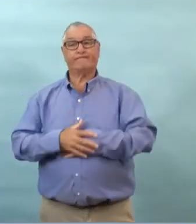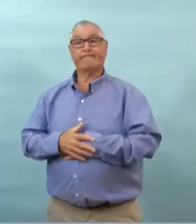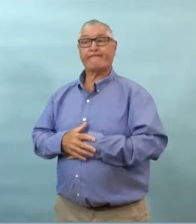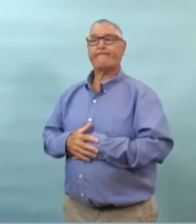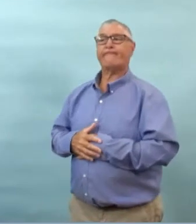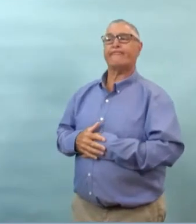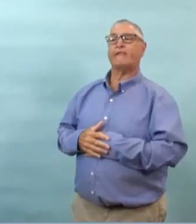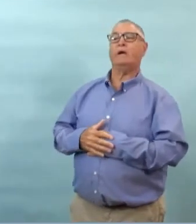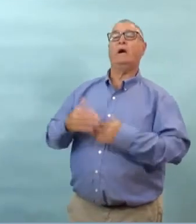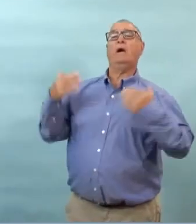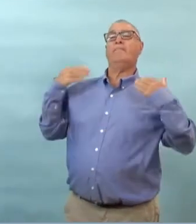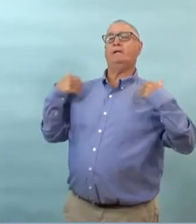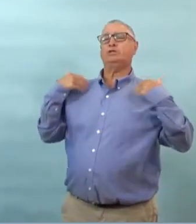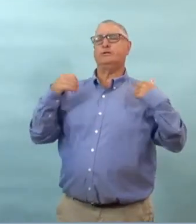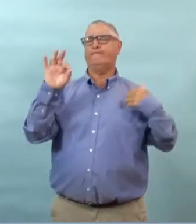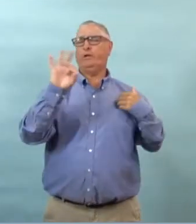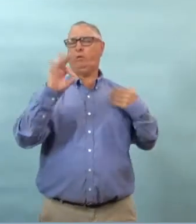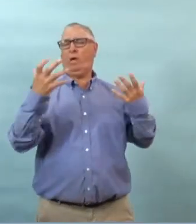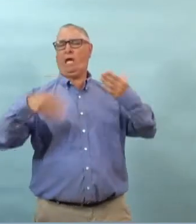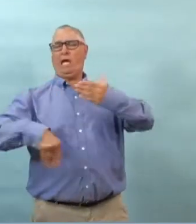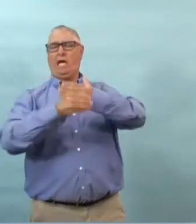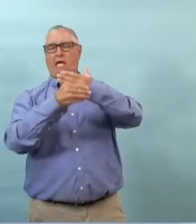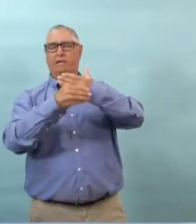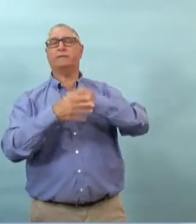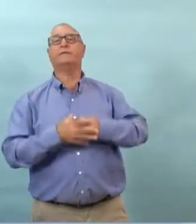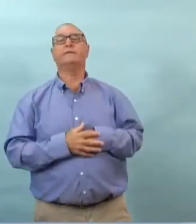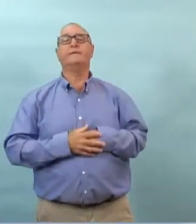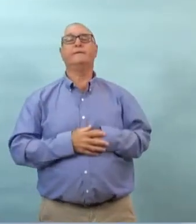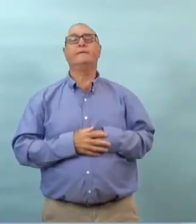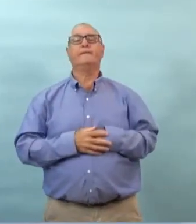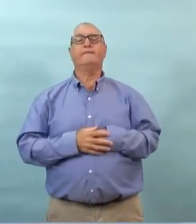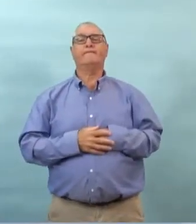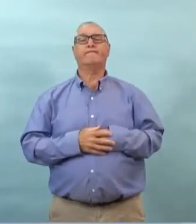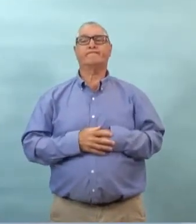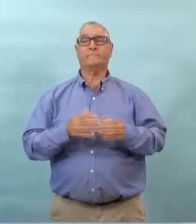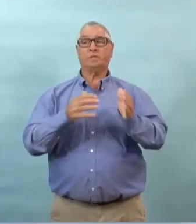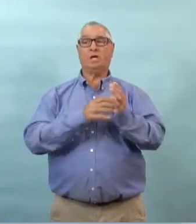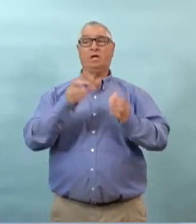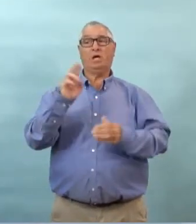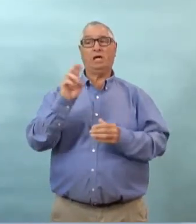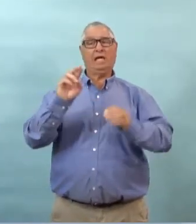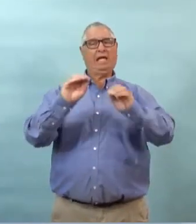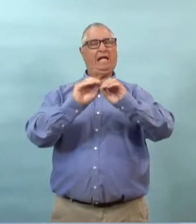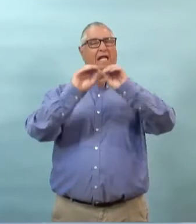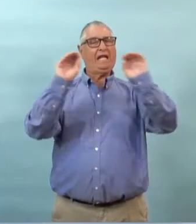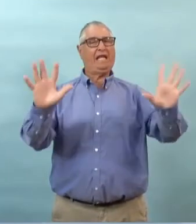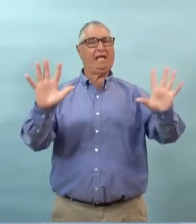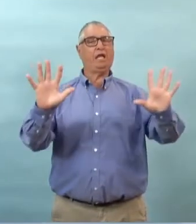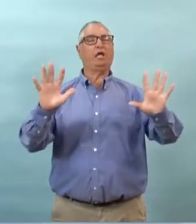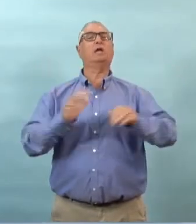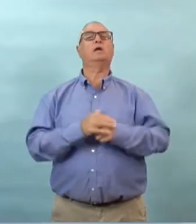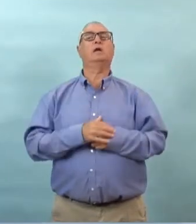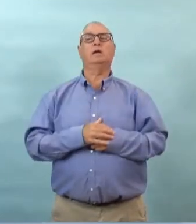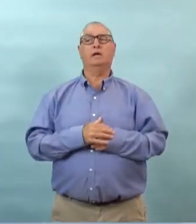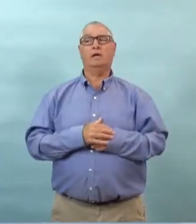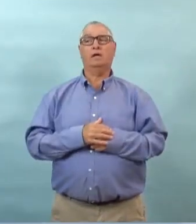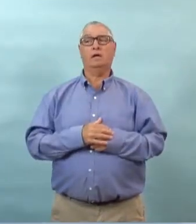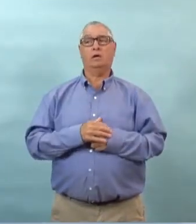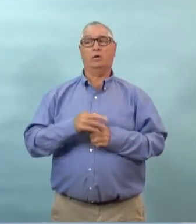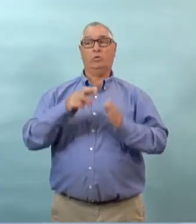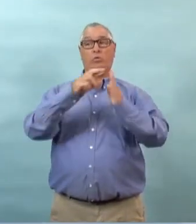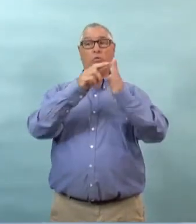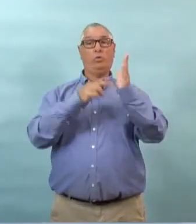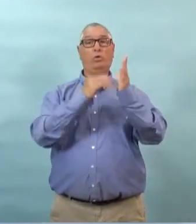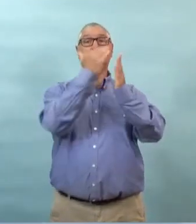et je voudrais juste ajouter ceci le docteur roussin a continué être très clair que